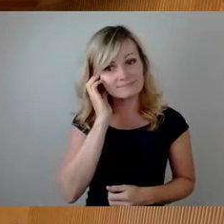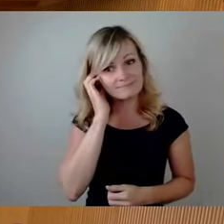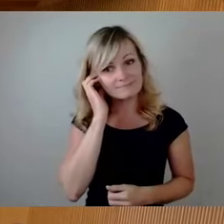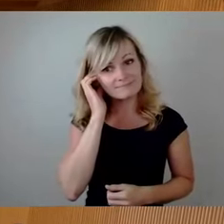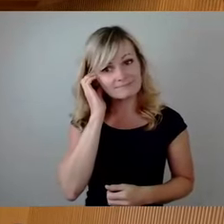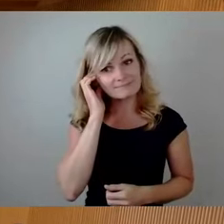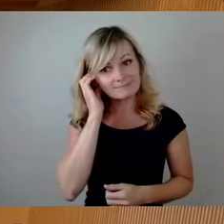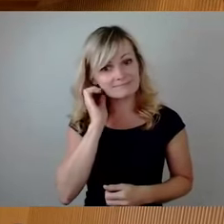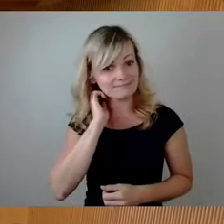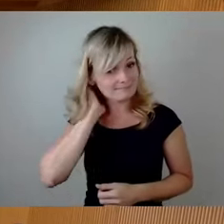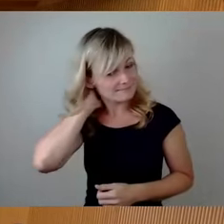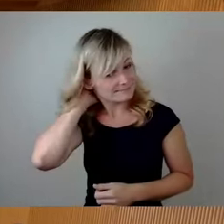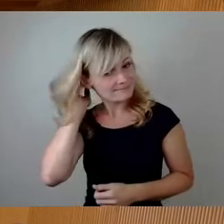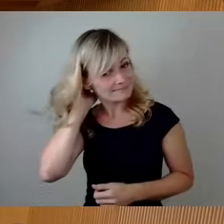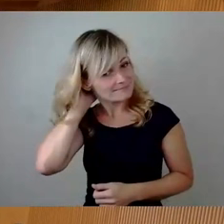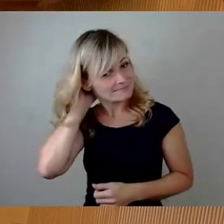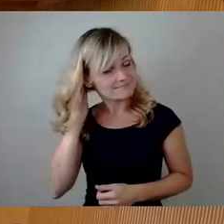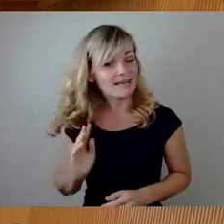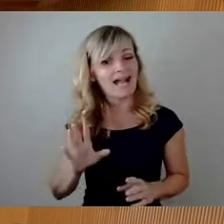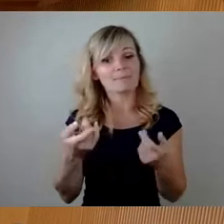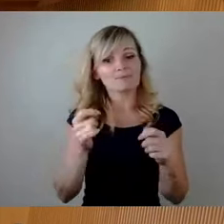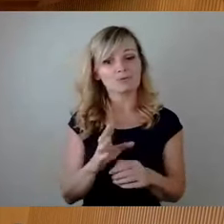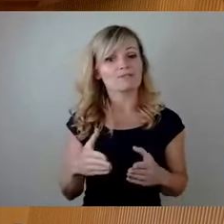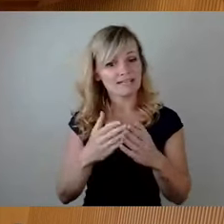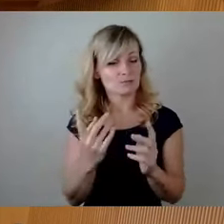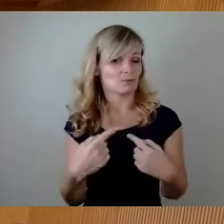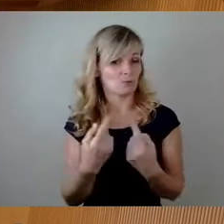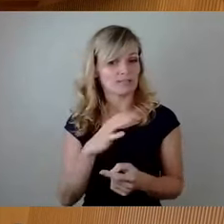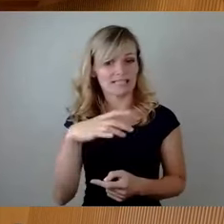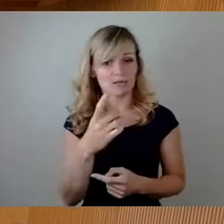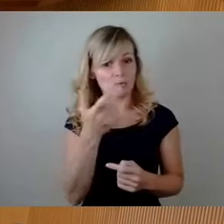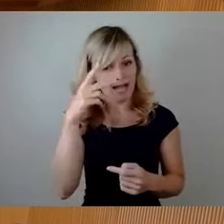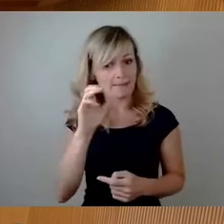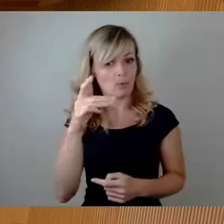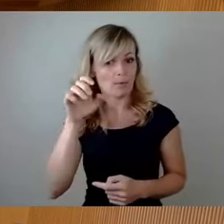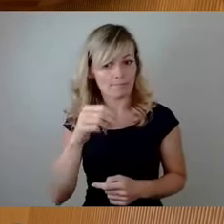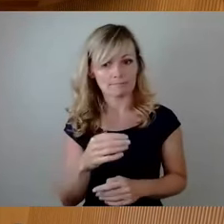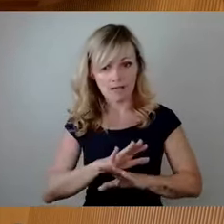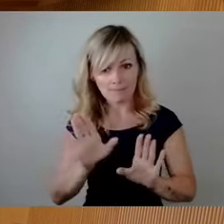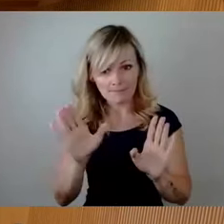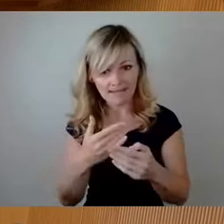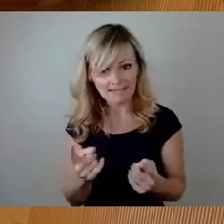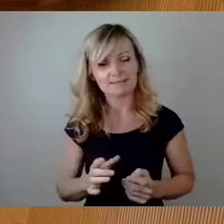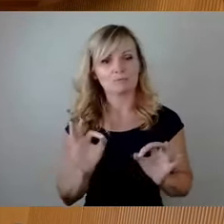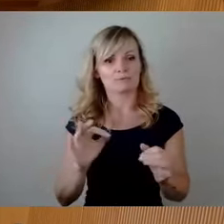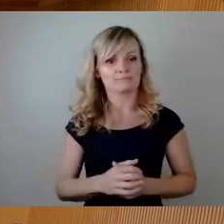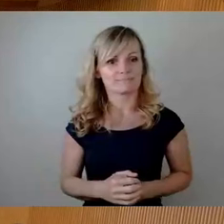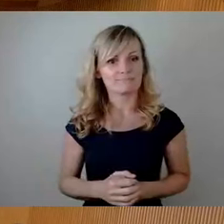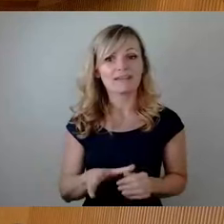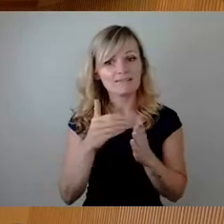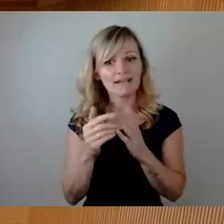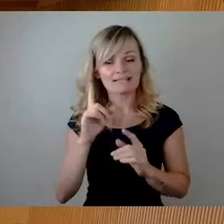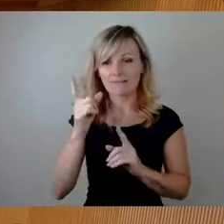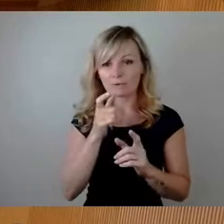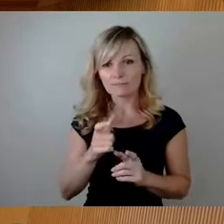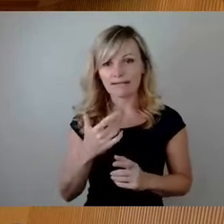Und zum Abschluss der Fraktionsrunde CDU, Herr Böhm verzichtet. Weitere Wortmeldungen, Herr Schulze,